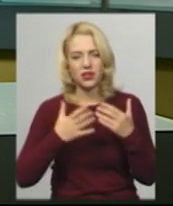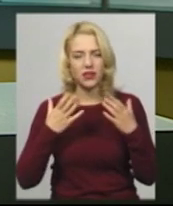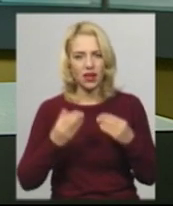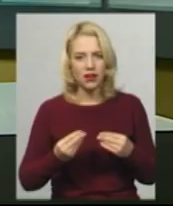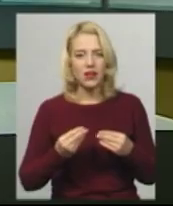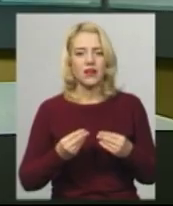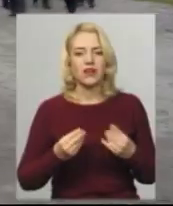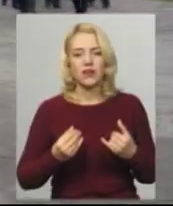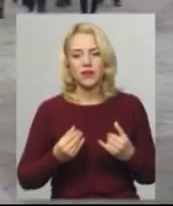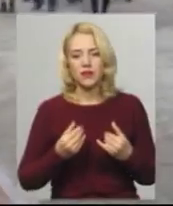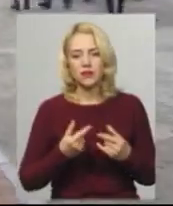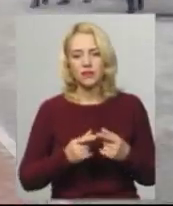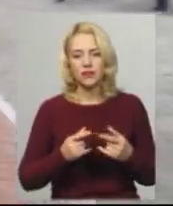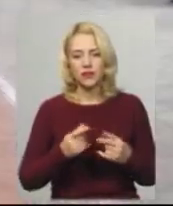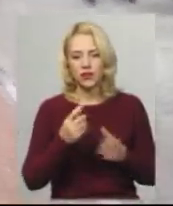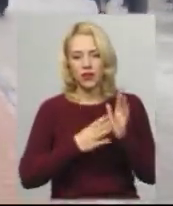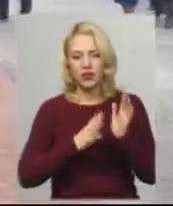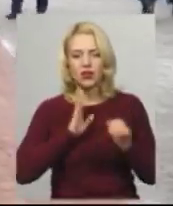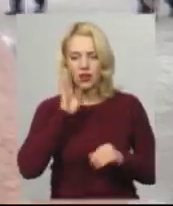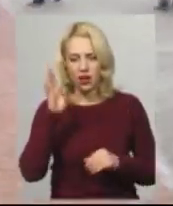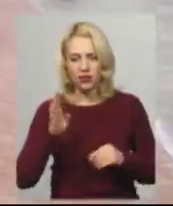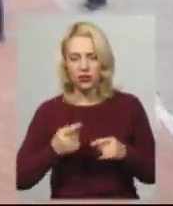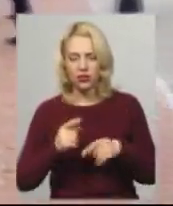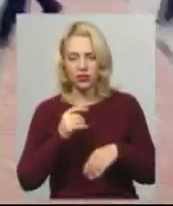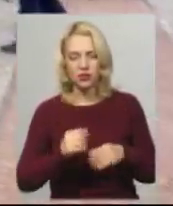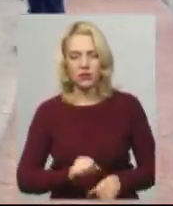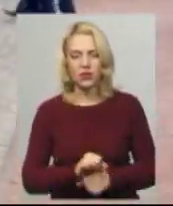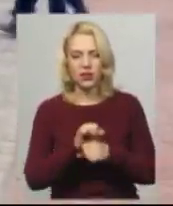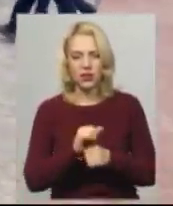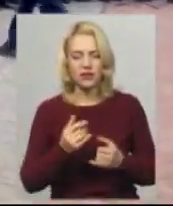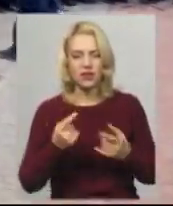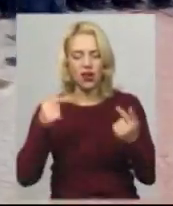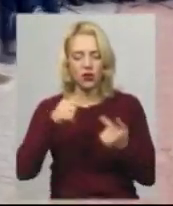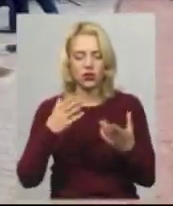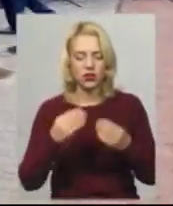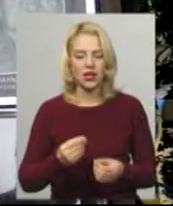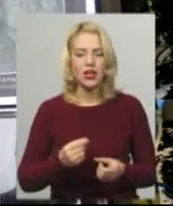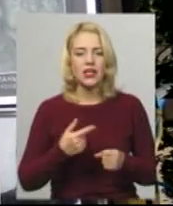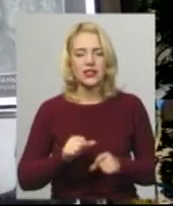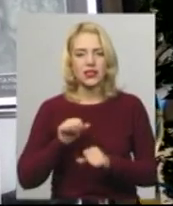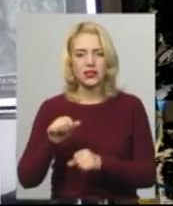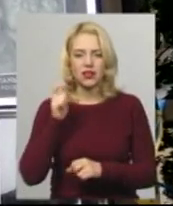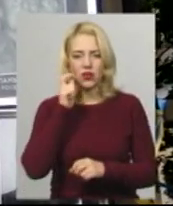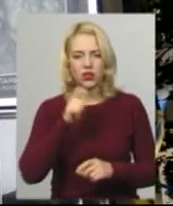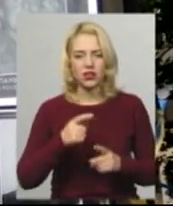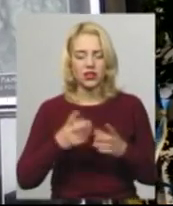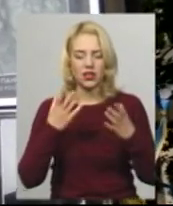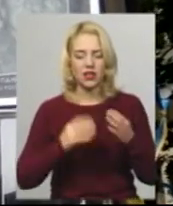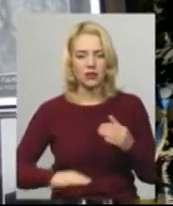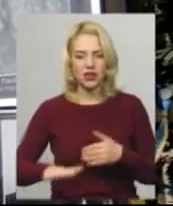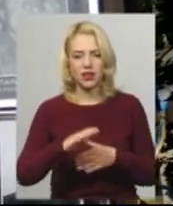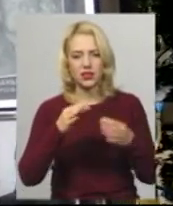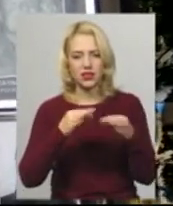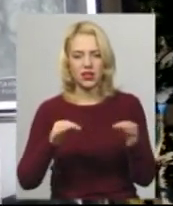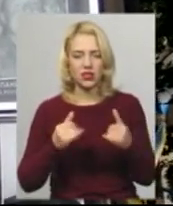група. О 9-й ранку на мітинг з нагоди Дня Захисника України на Майдані Незалежності у Хмельницькому зібралася громада, щоб